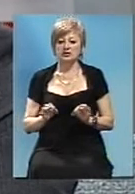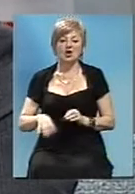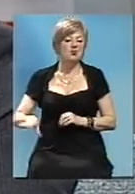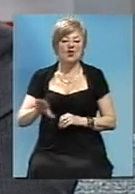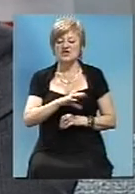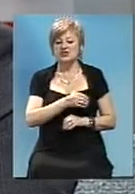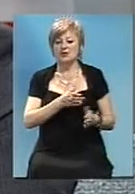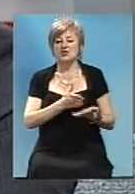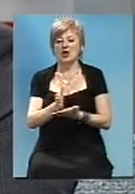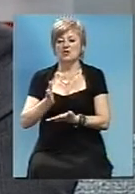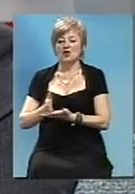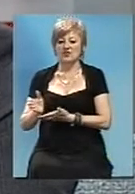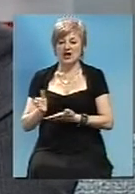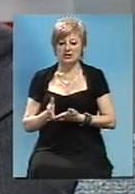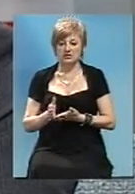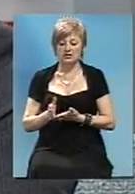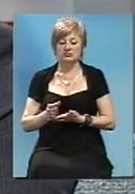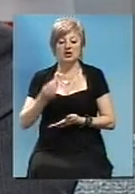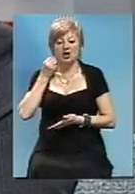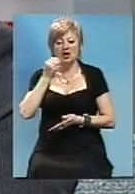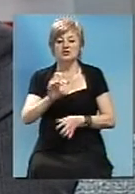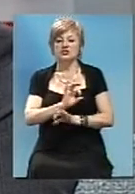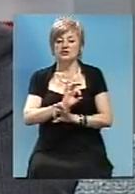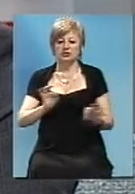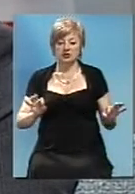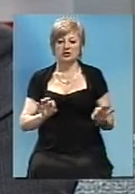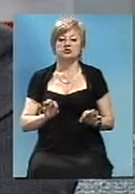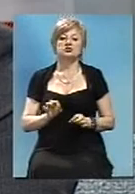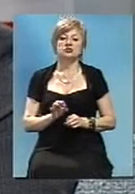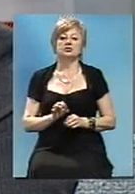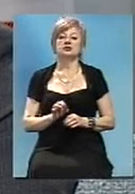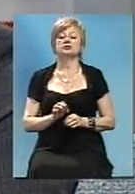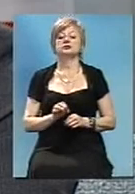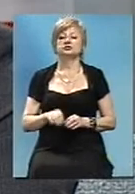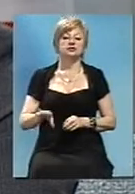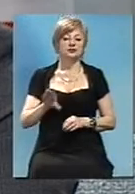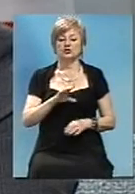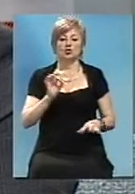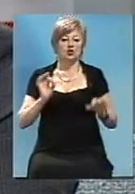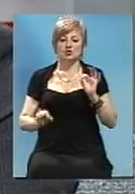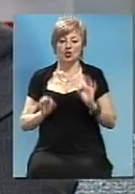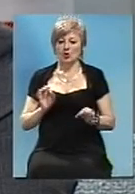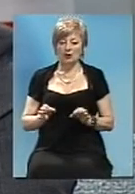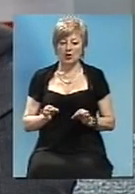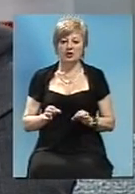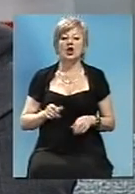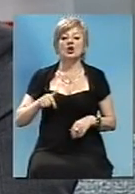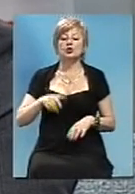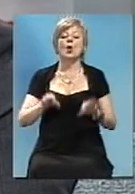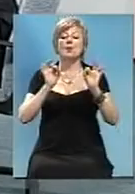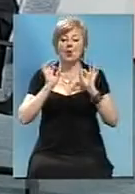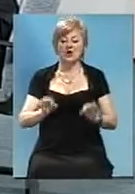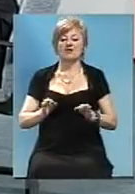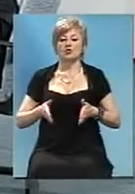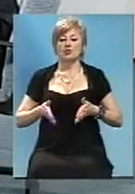направленням. Качество відбільше, сроки нормальні, і, скажімо так, йдемо по правильному курсу.